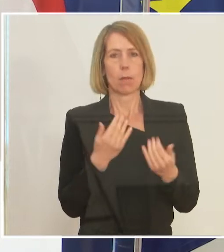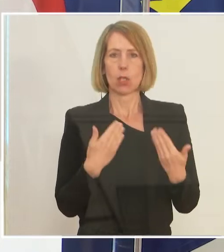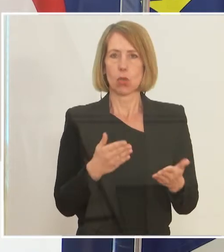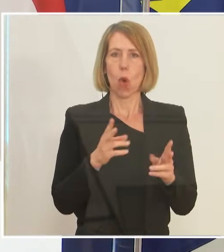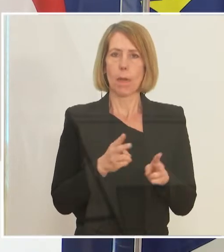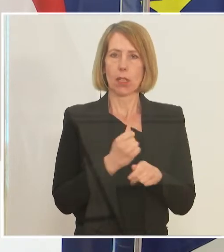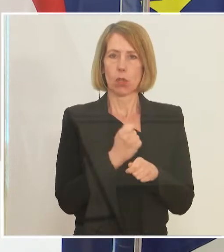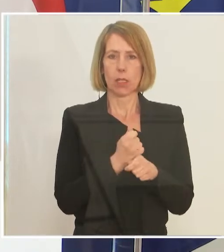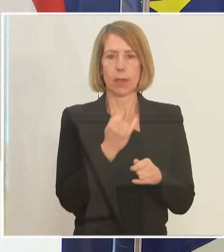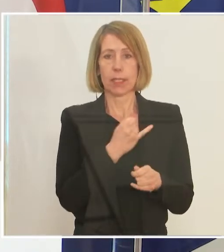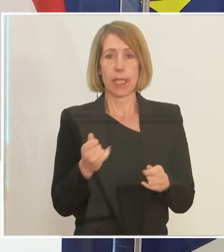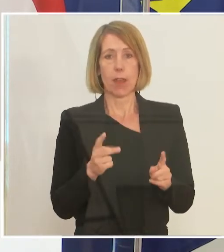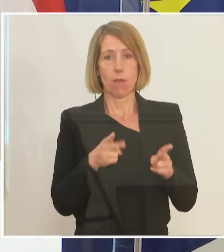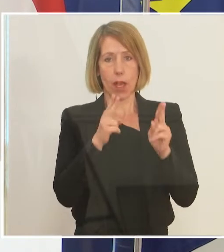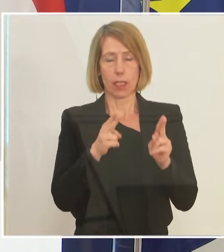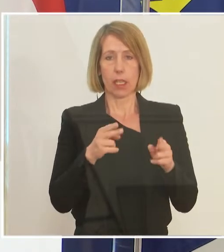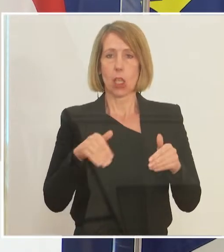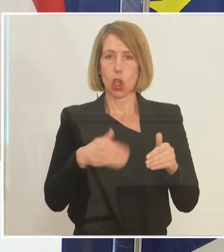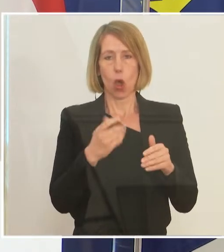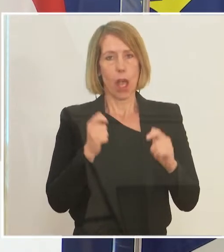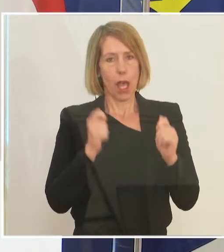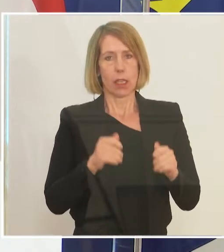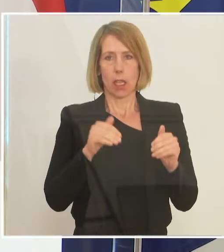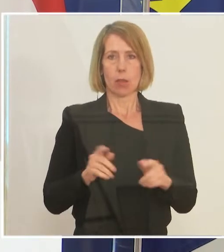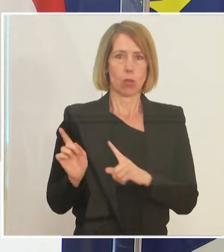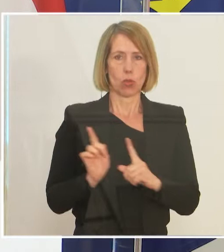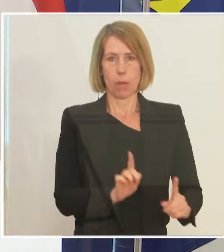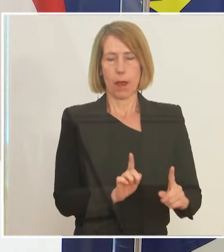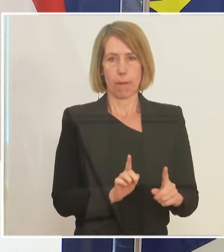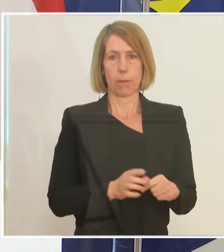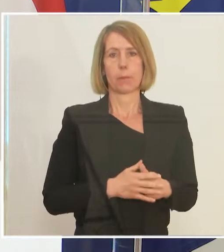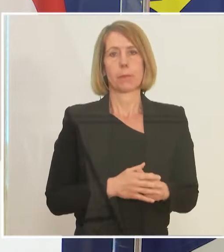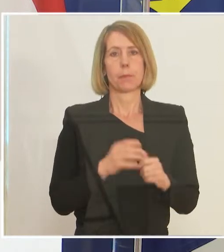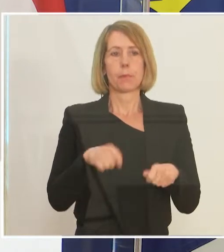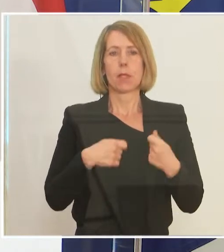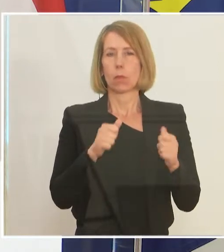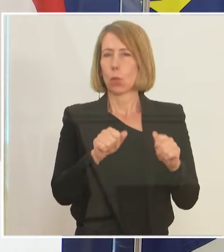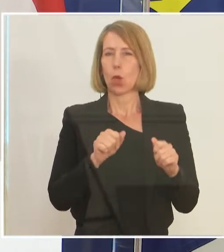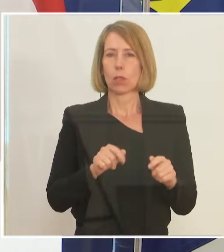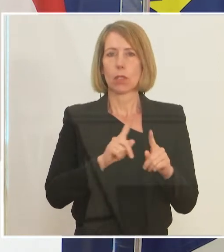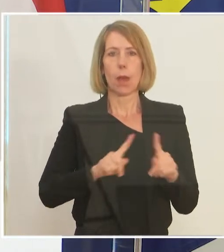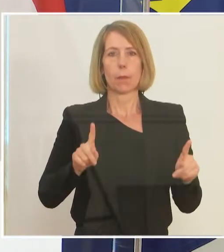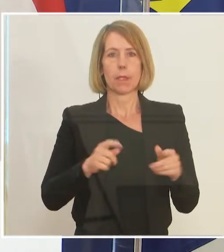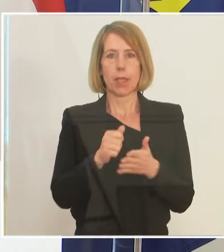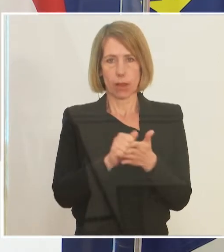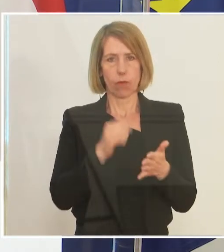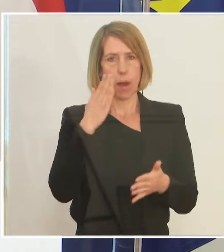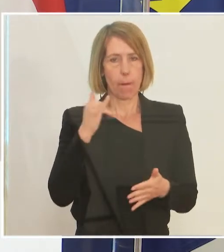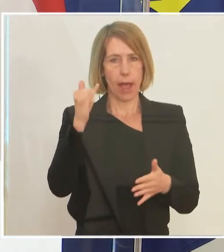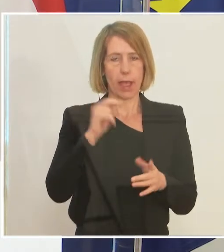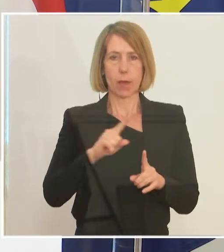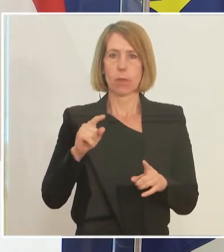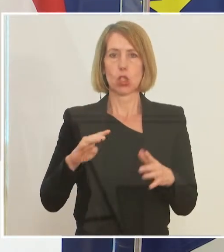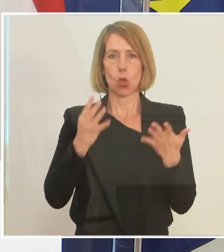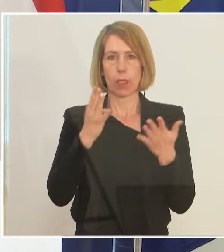dass in jeder Phase die Anträge neu gestellt werden müssen. Wir haben die Möglichkeit bis Anfang Mai, bis 9.